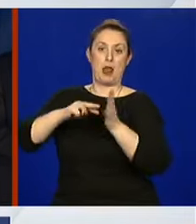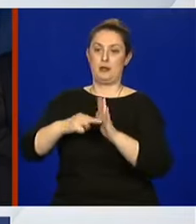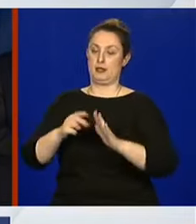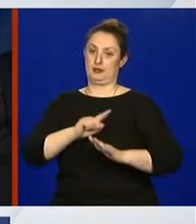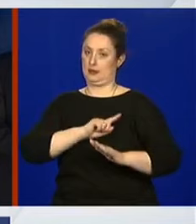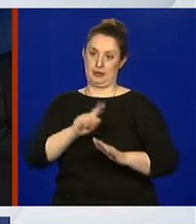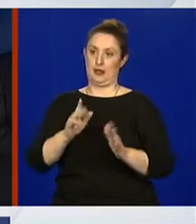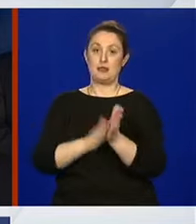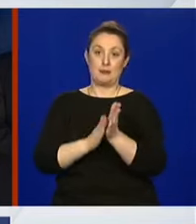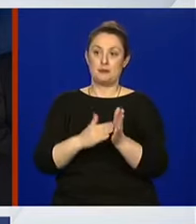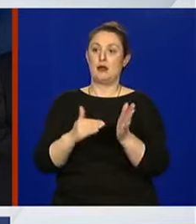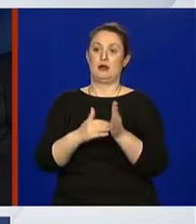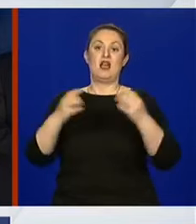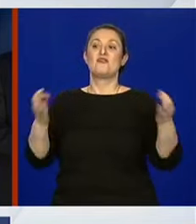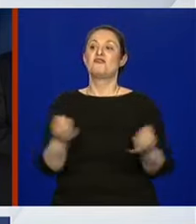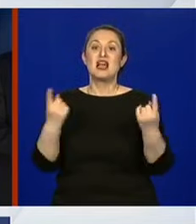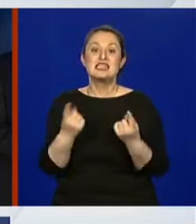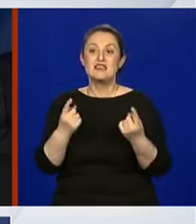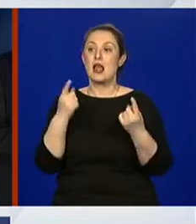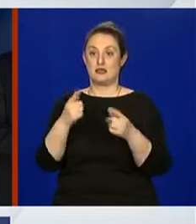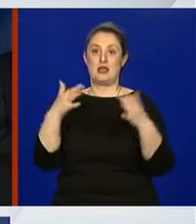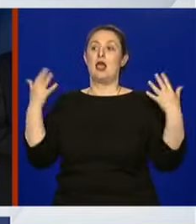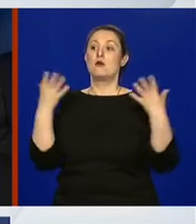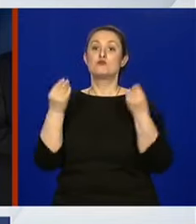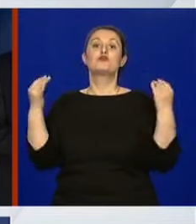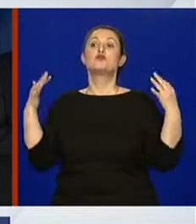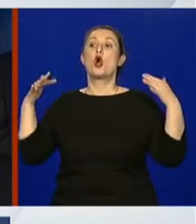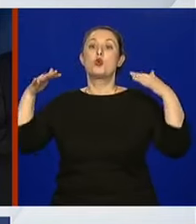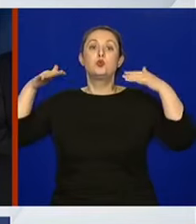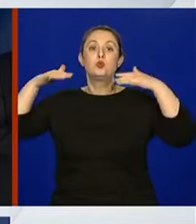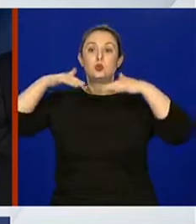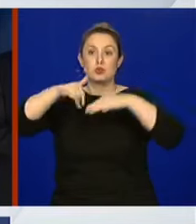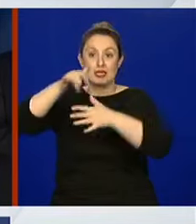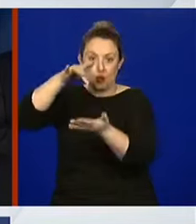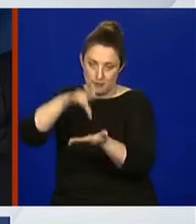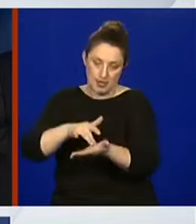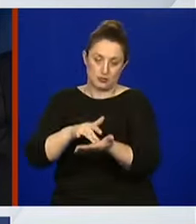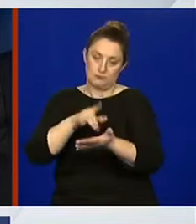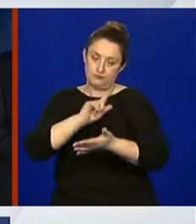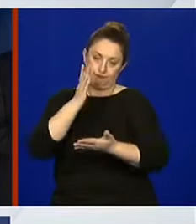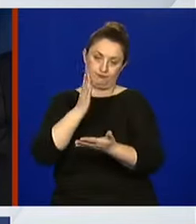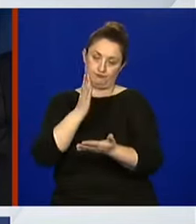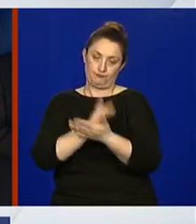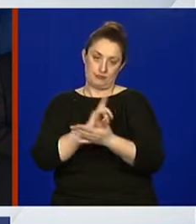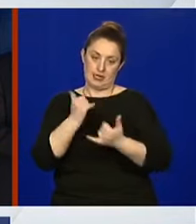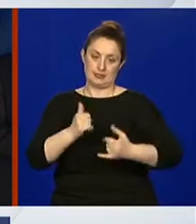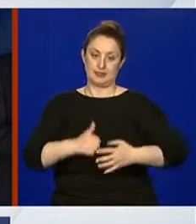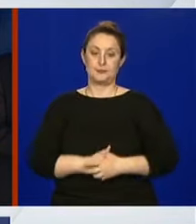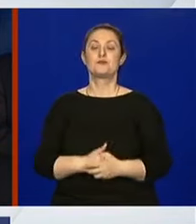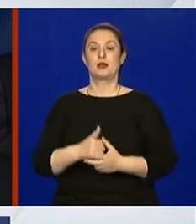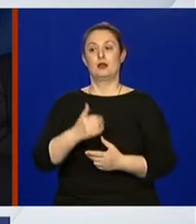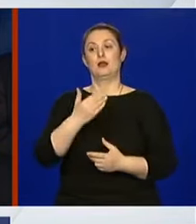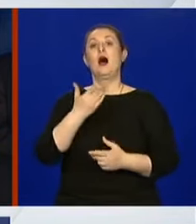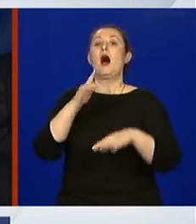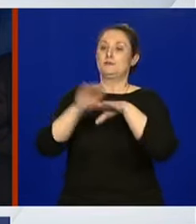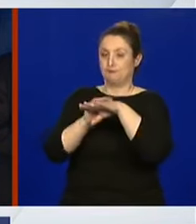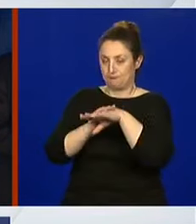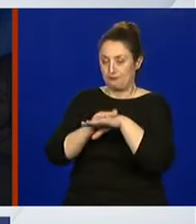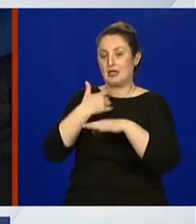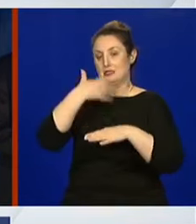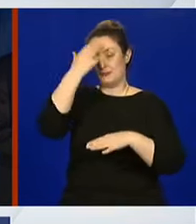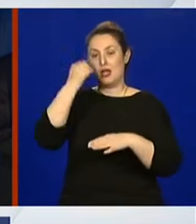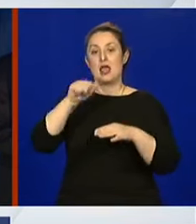festivalu, dakle u kupljanju većeg broja ljudi na jednom mjestu. Hvala. Pardon, Vijakuševac, ispričavam se.